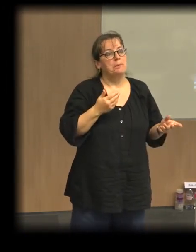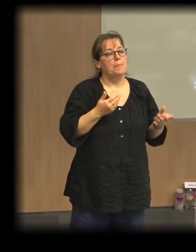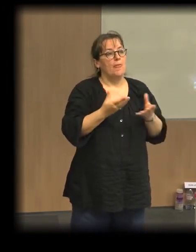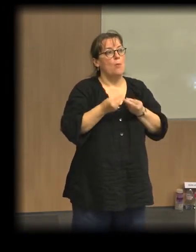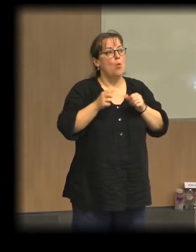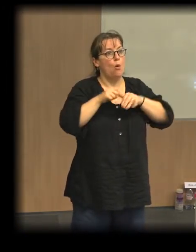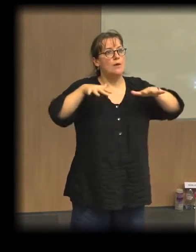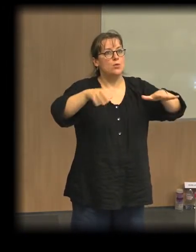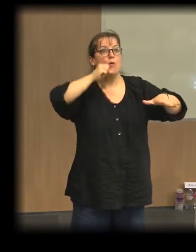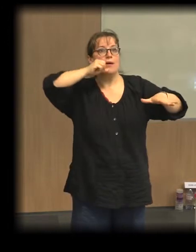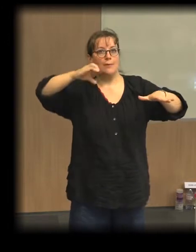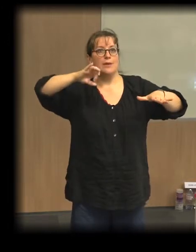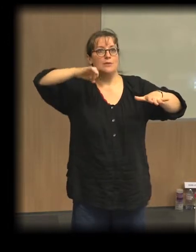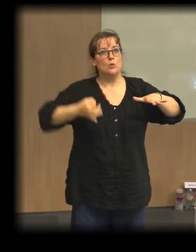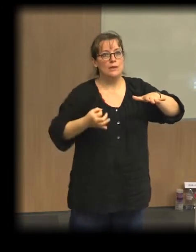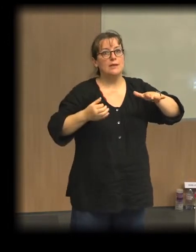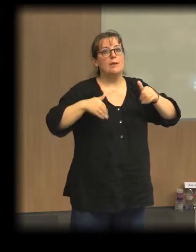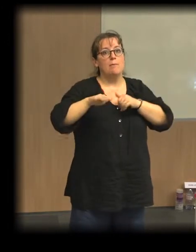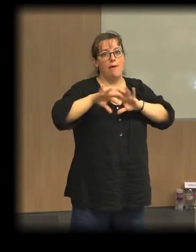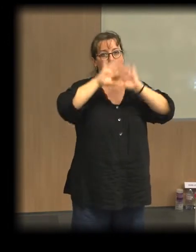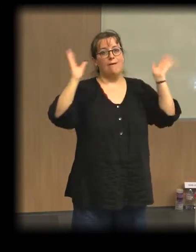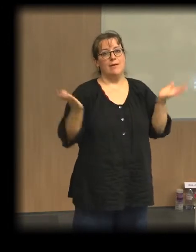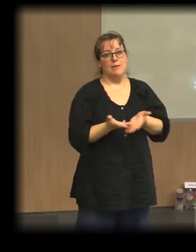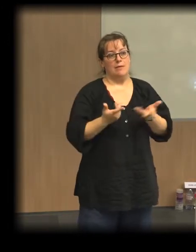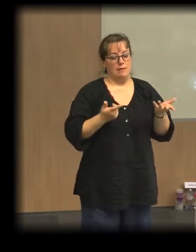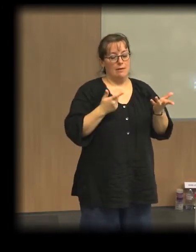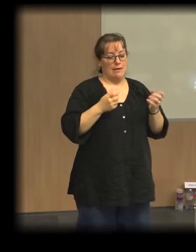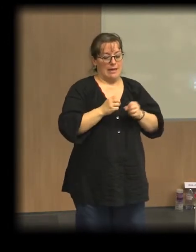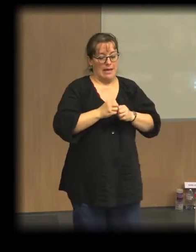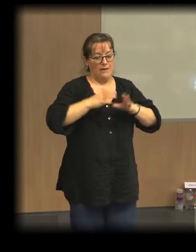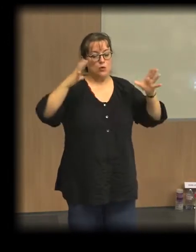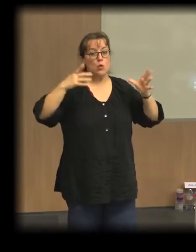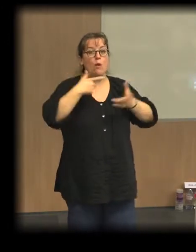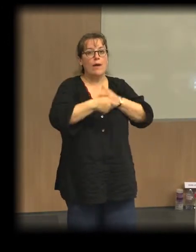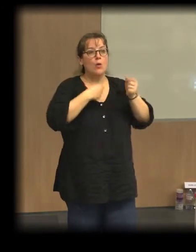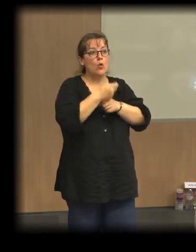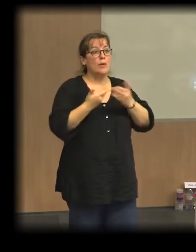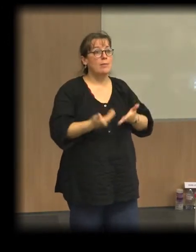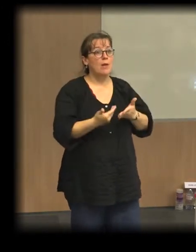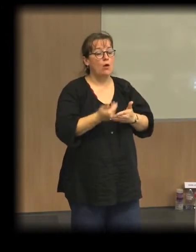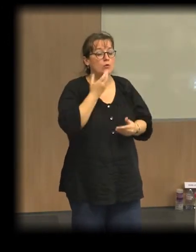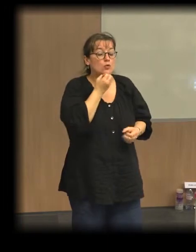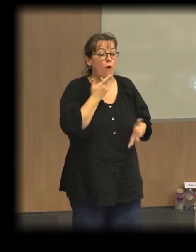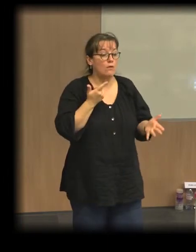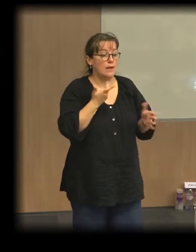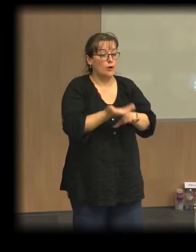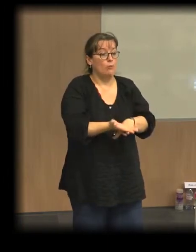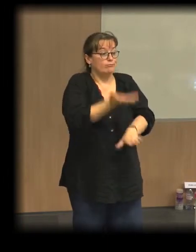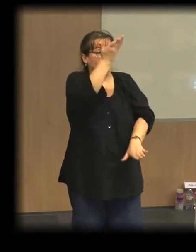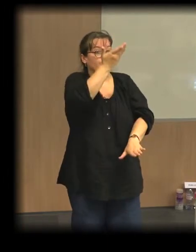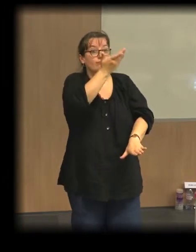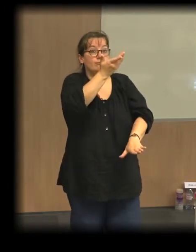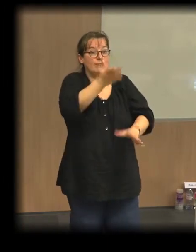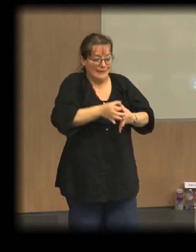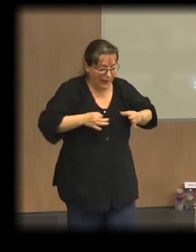'il y a un certain nombre d'évolutions dans l'économie contemporaine qui fait que l'économie s'est détachée des territoires, qu'elle est aujourd'hui